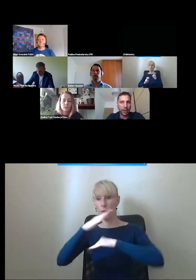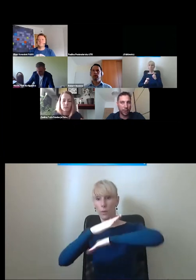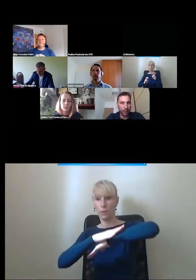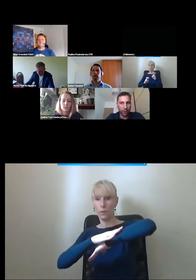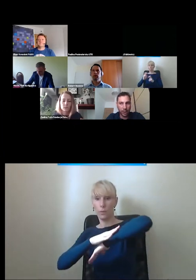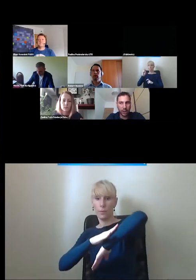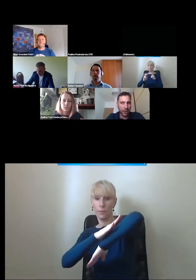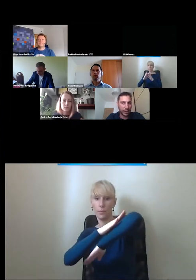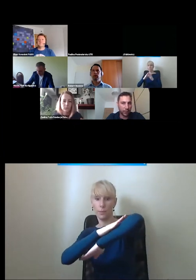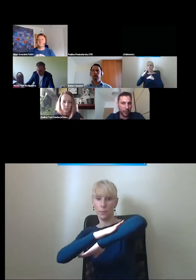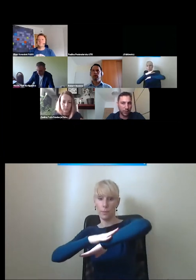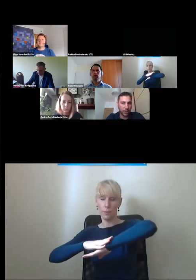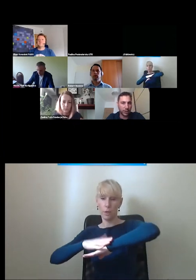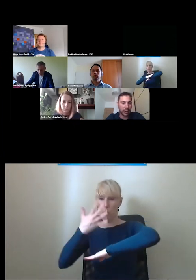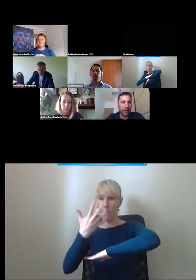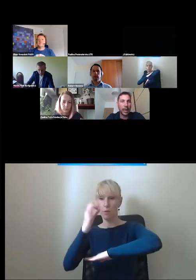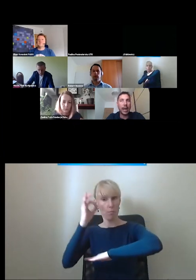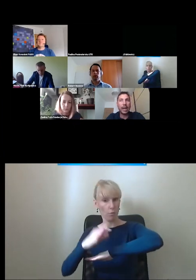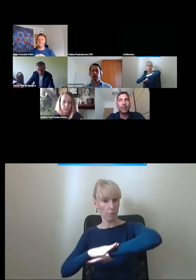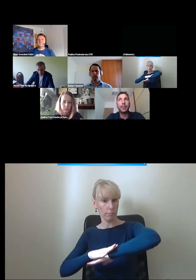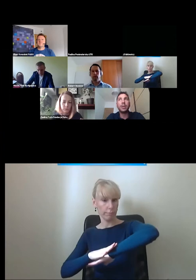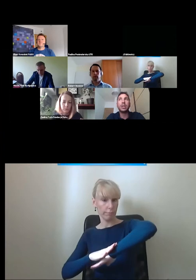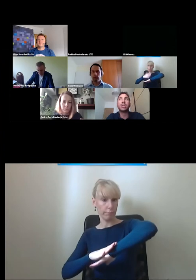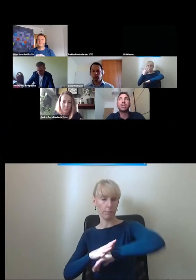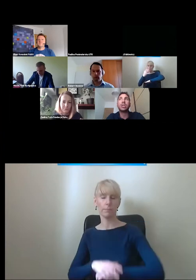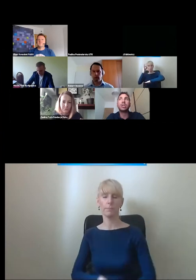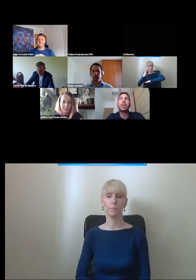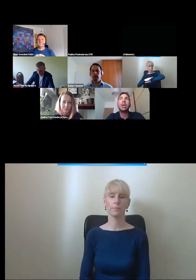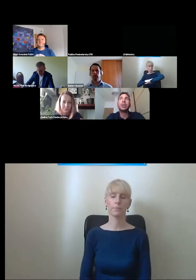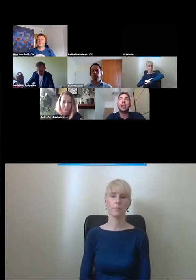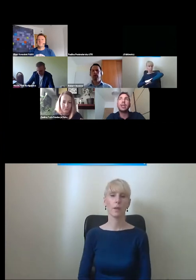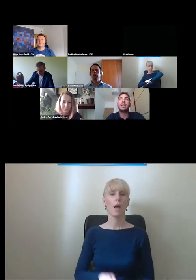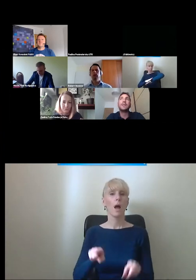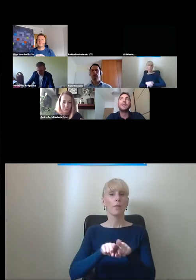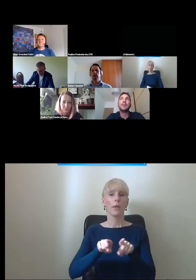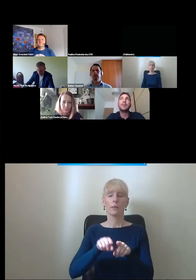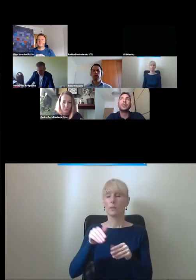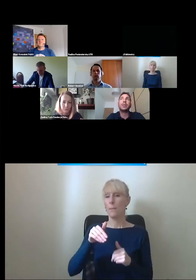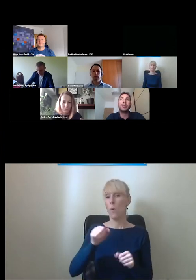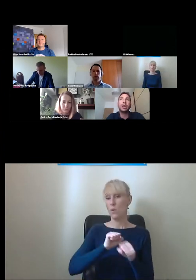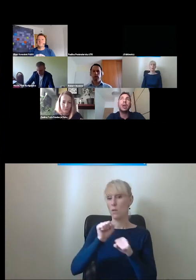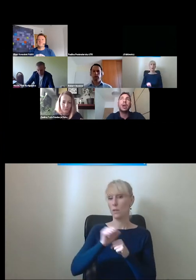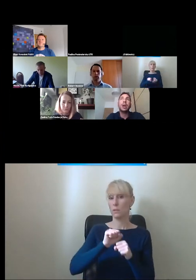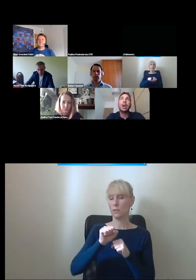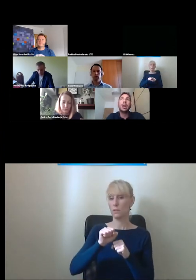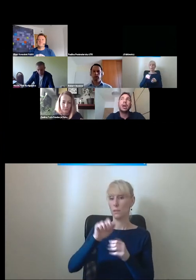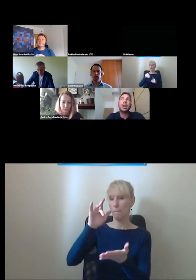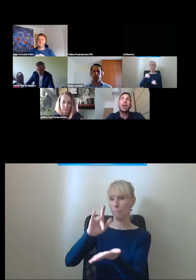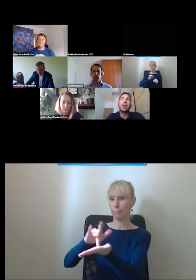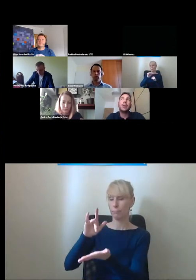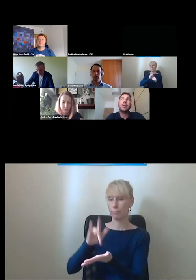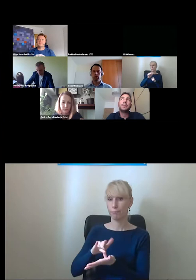łagodnie nachylone pochylnie o nachyleniu 5%. Ale mamy też lokalizację nazwijmy to bardziej